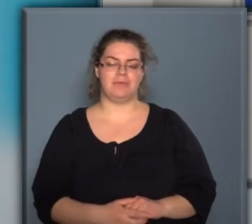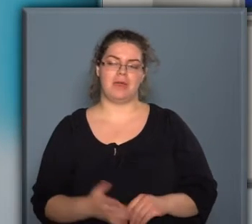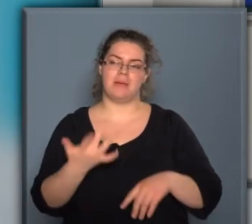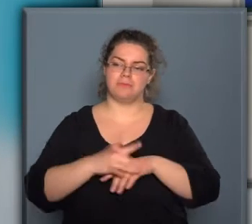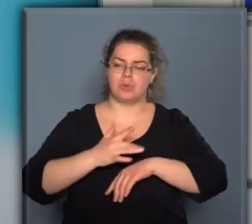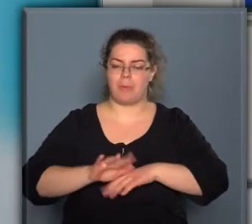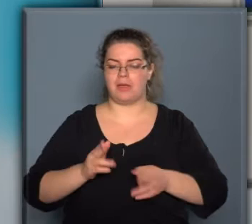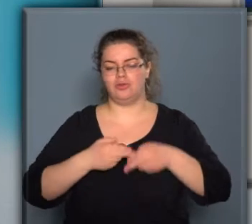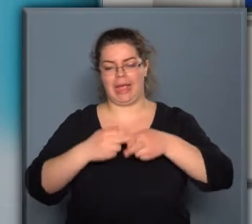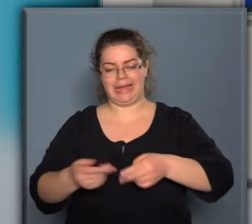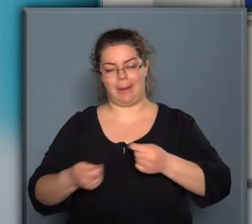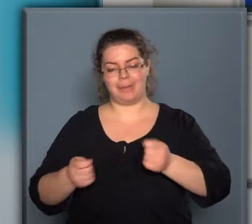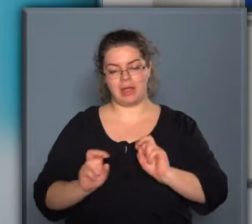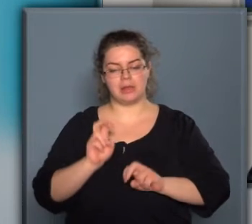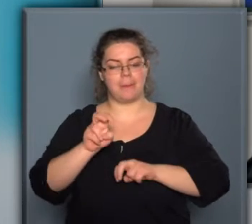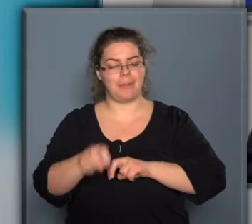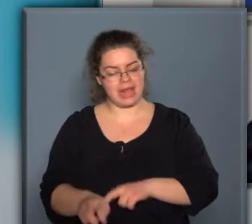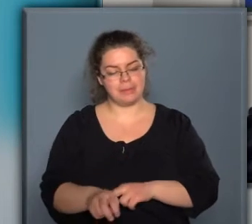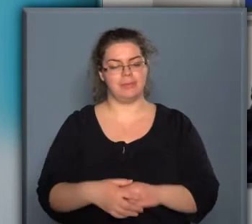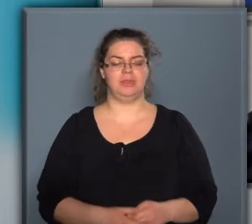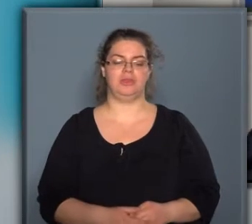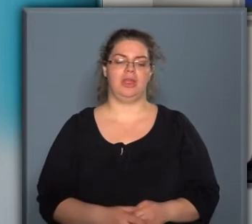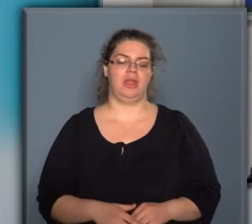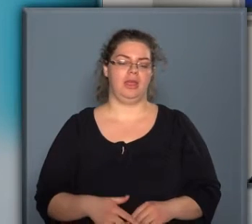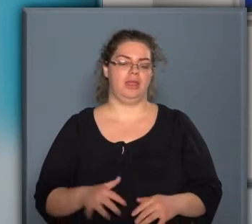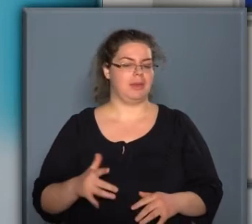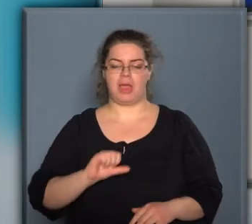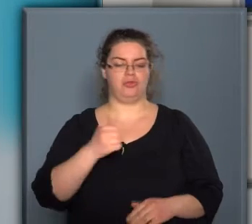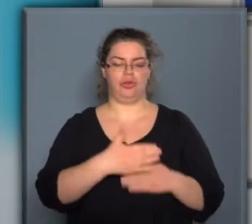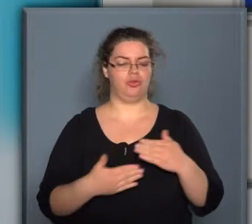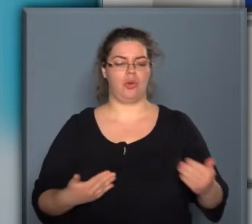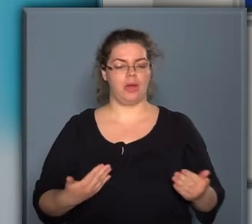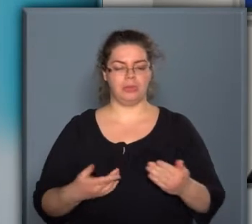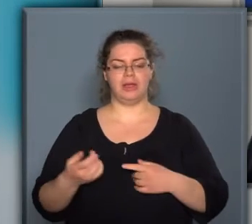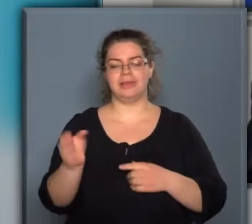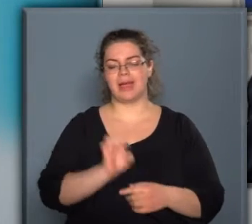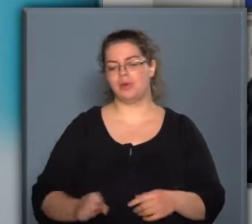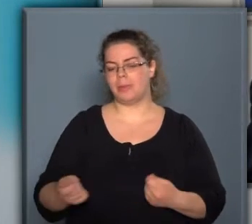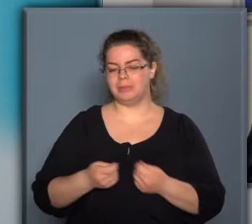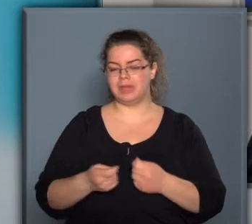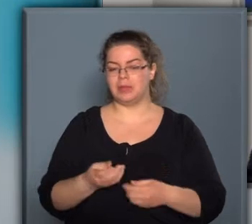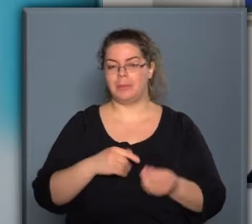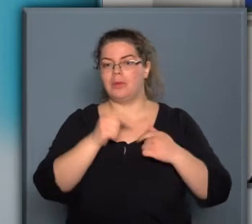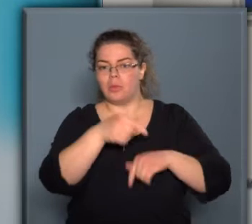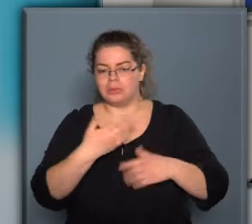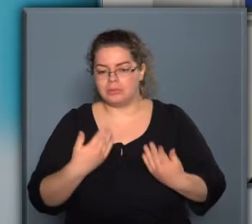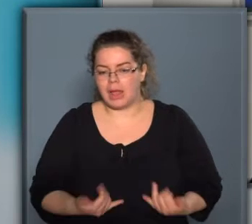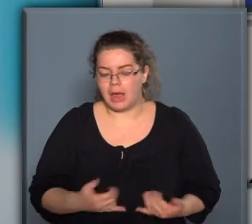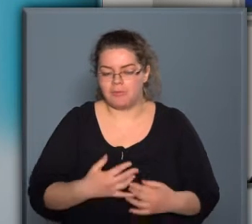megpróbáljuk segíteni a piacra belépést, nem a eset is van az európai piacokon, mert ott jelen vagyunk, és